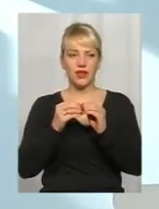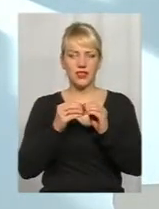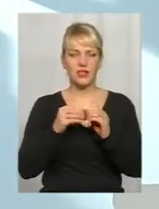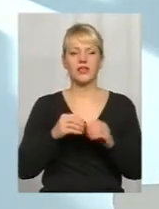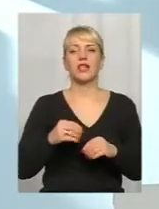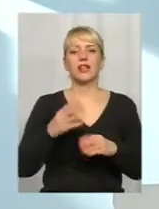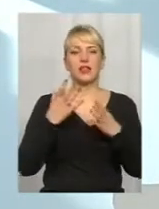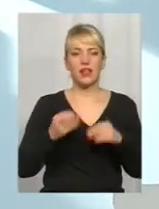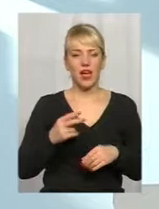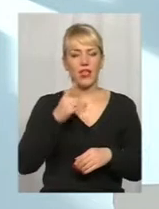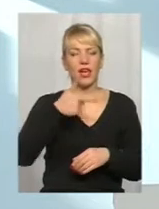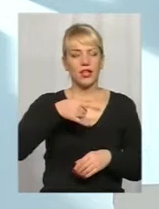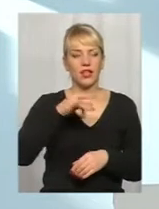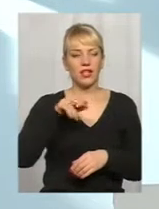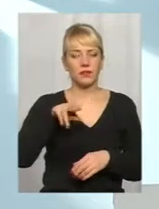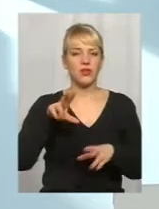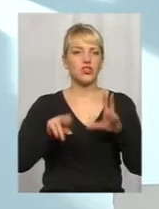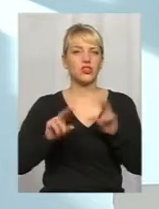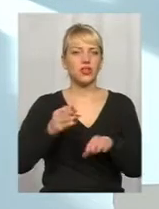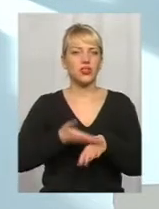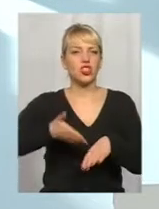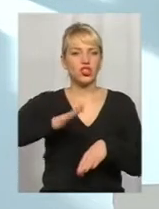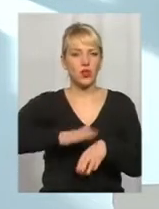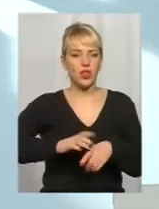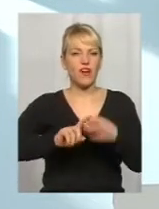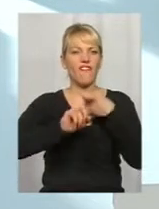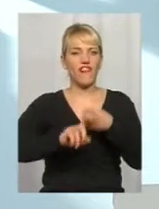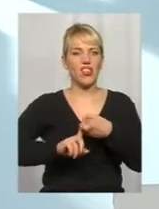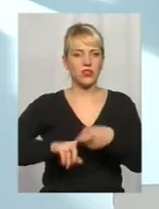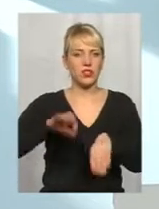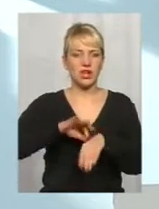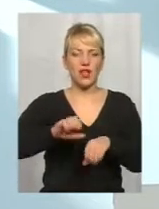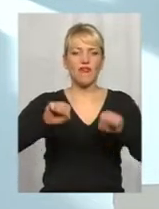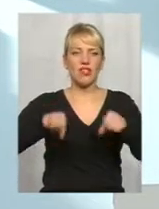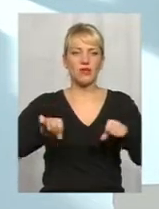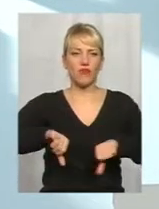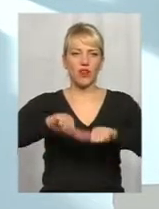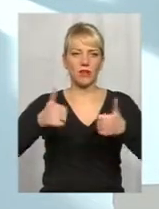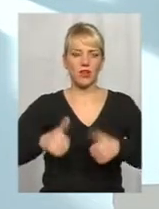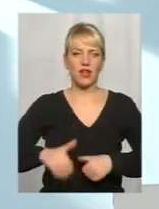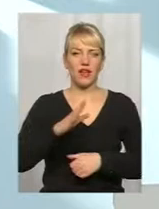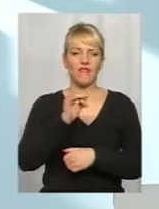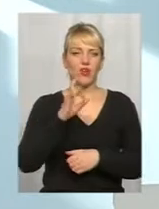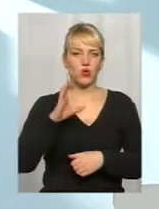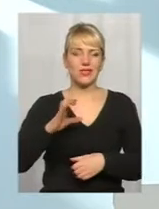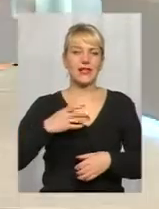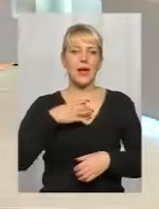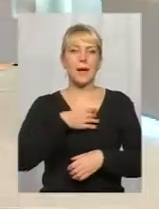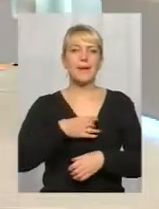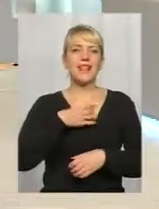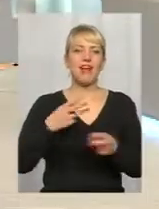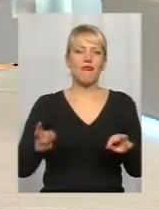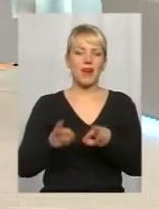Грипп – це все-таки достаточне тяжелое інфекційне заболевання, с возможністю формування вірусной пневмонії, с